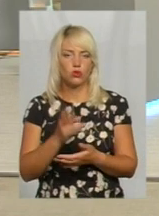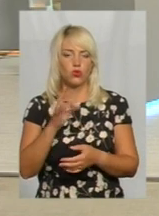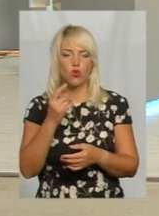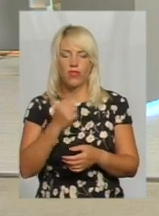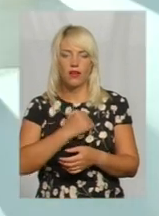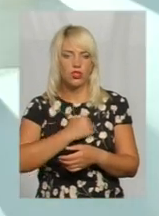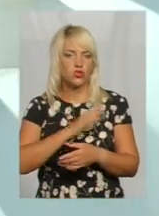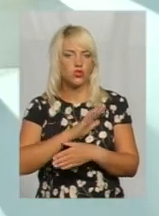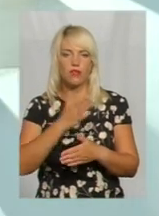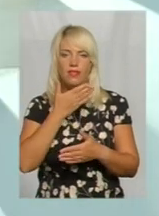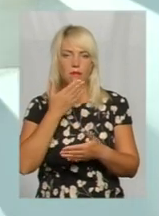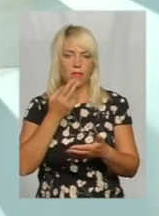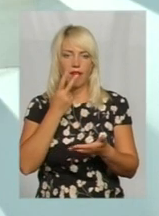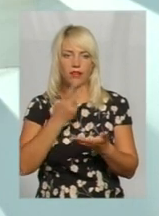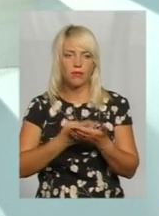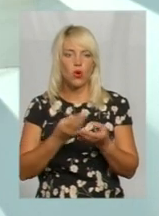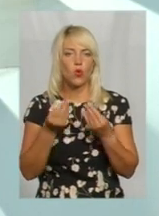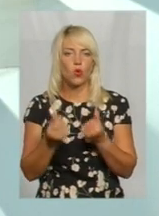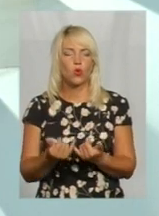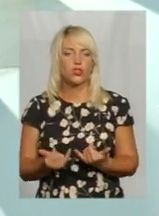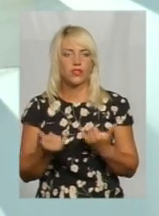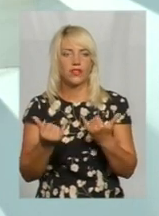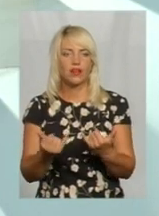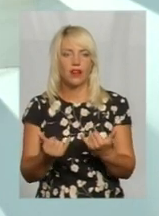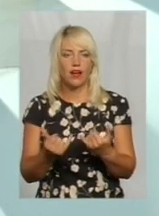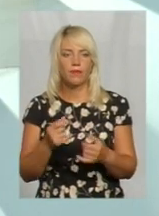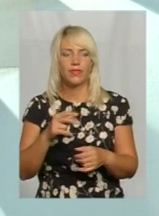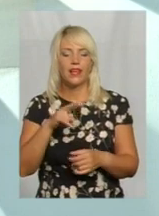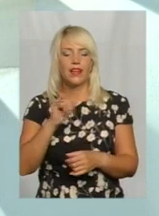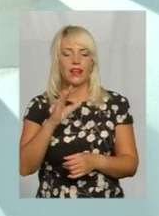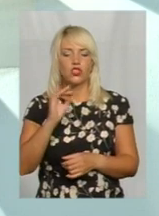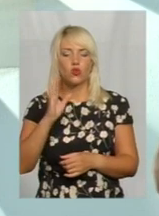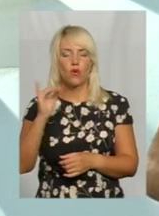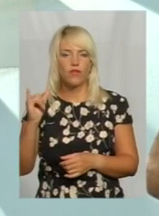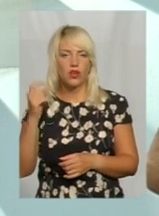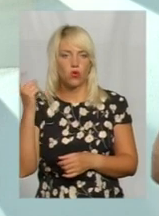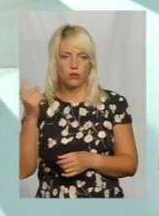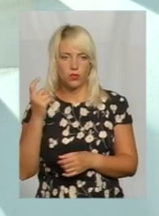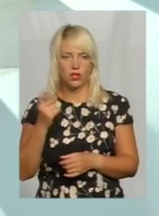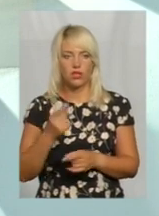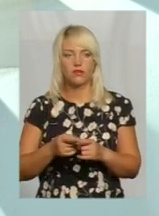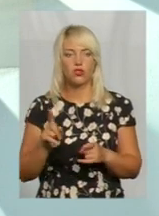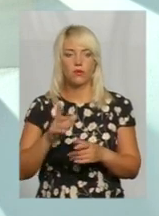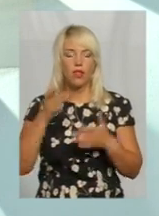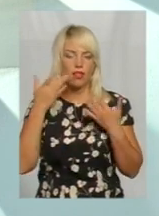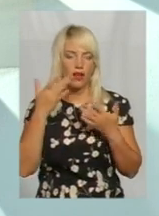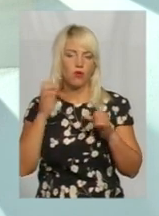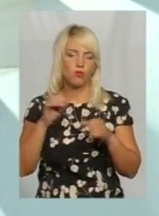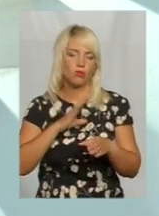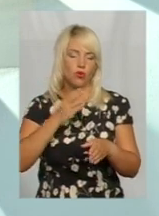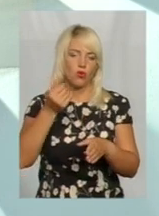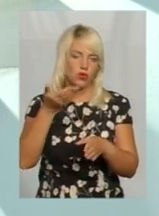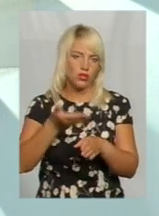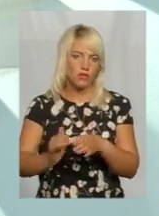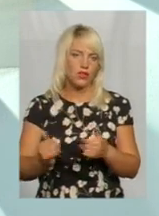передбачено таких коштів, як на лісові господарства, щоб бюджетні державні кошти так просто легко можна було виділити